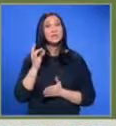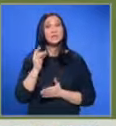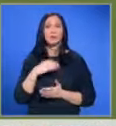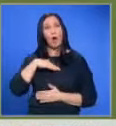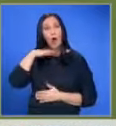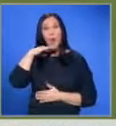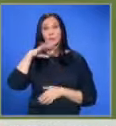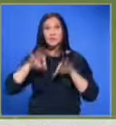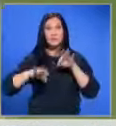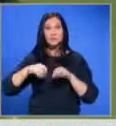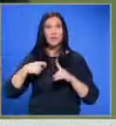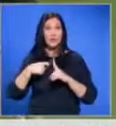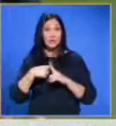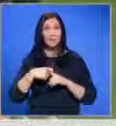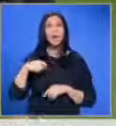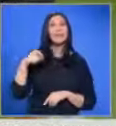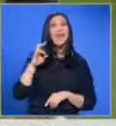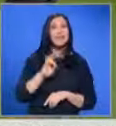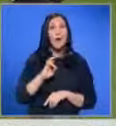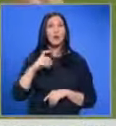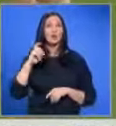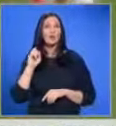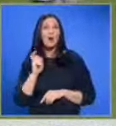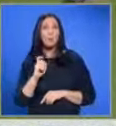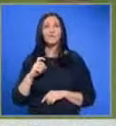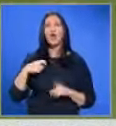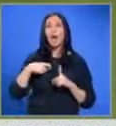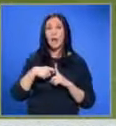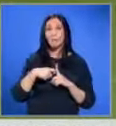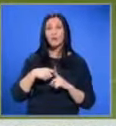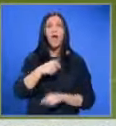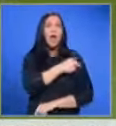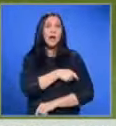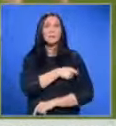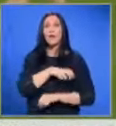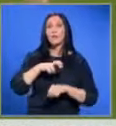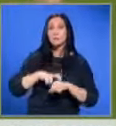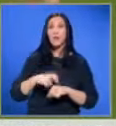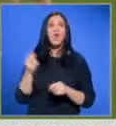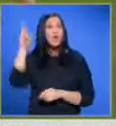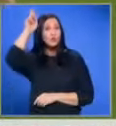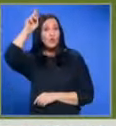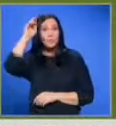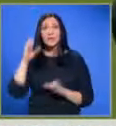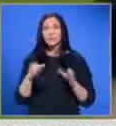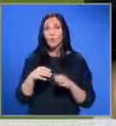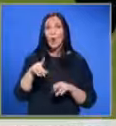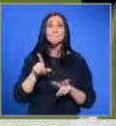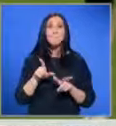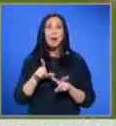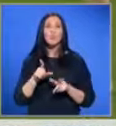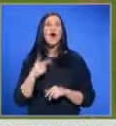Сред по-опитните в селекцията на Кръстаич са Антон Надялков, Кламен Гълубов, Янис Карабелев, капитанът Кирил Десподов и Новобранеца в състава и Вайло Марков от 2